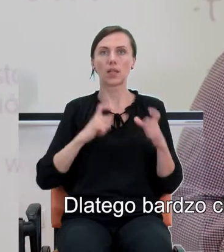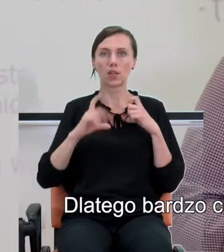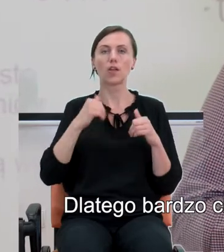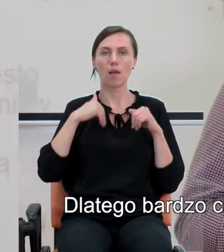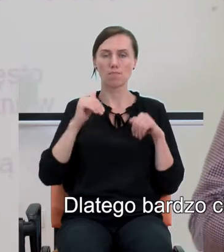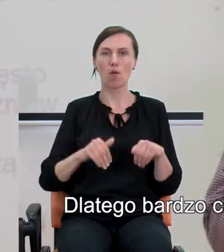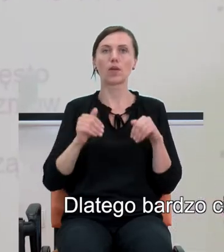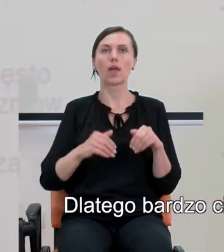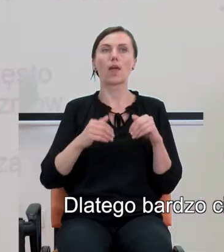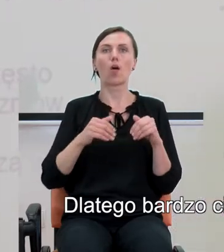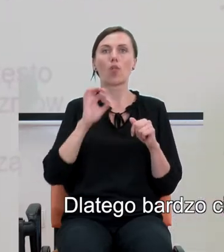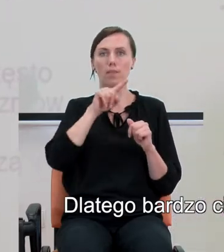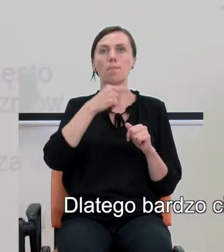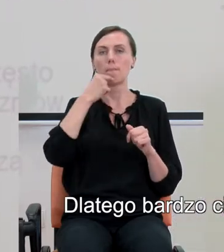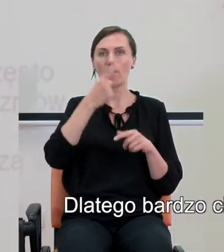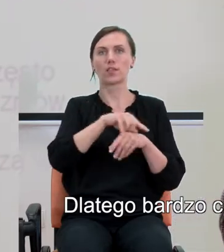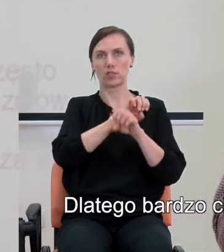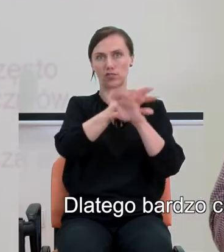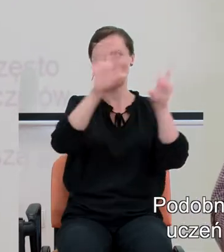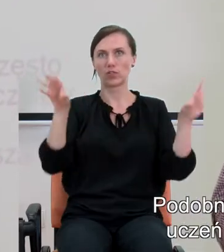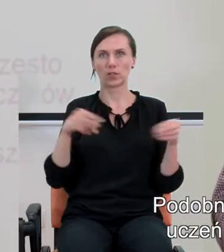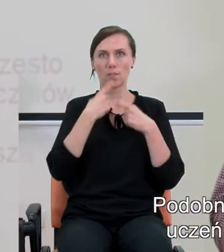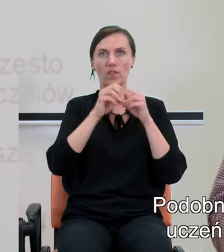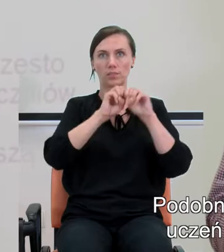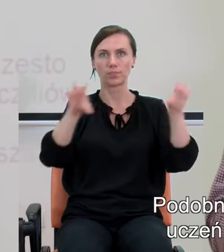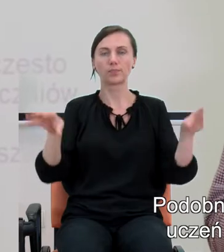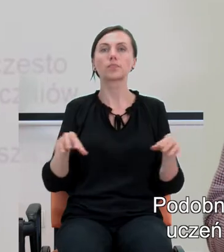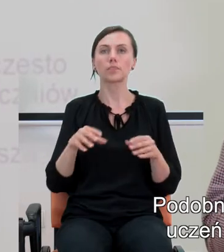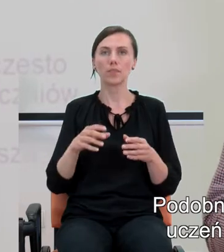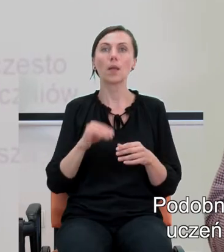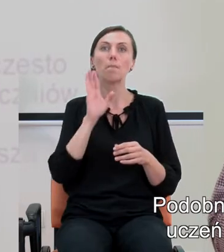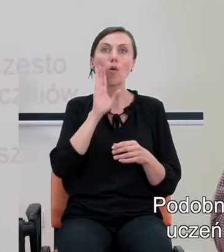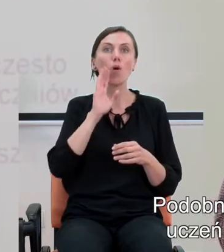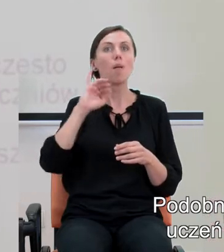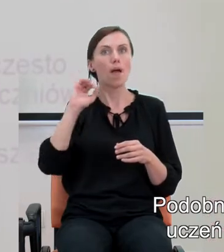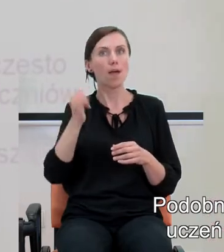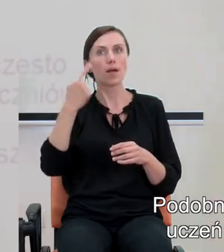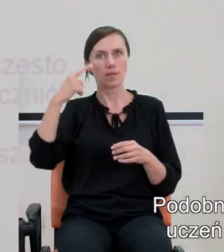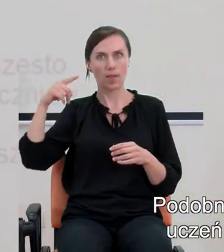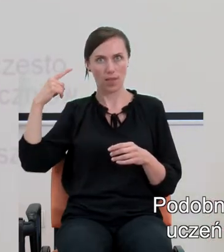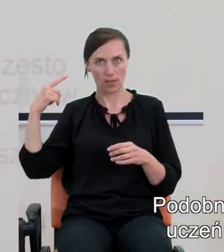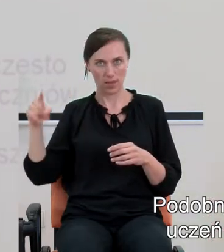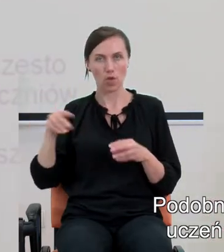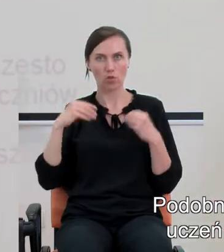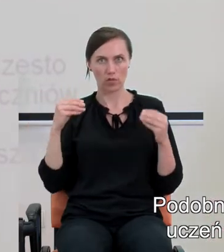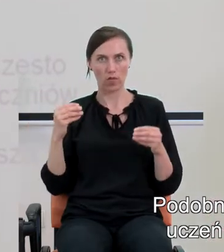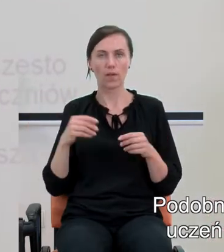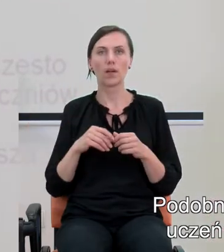okazję, żeby o tym opowiedzieć. Podobnie jak w przypadku dyskalkuli rozwojowej,